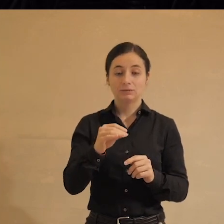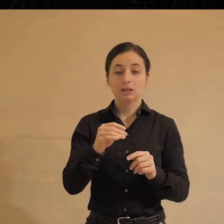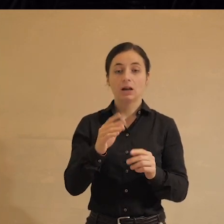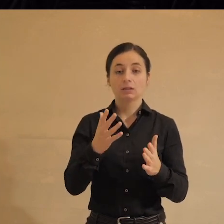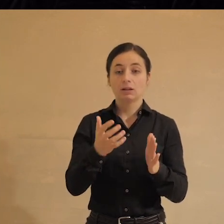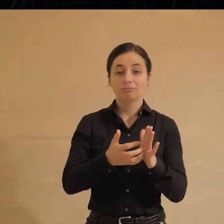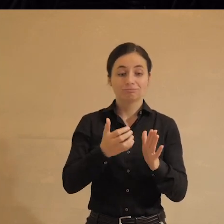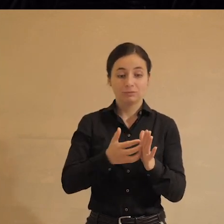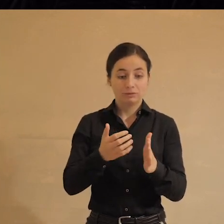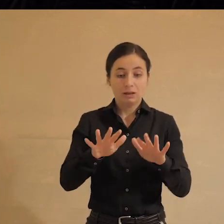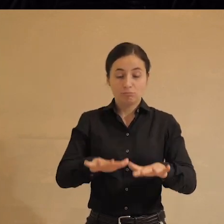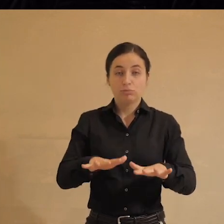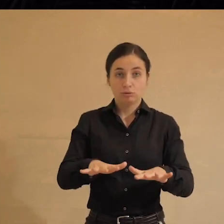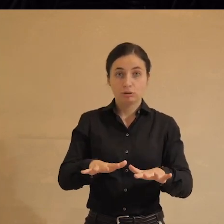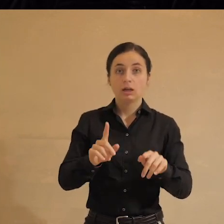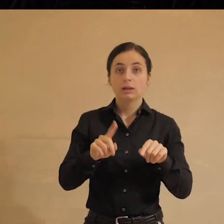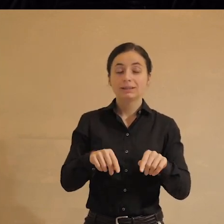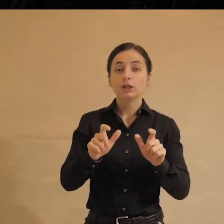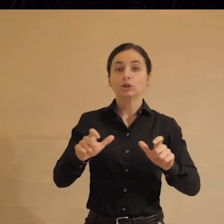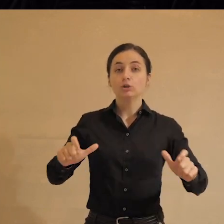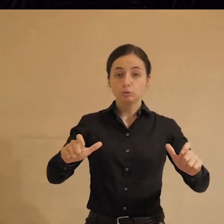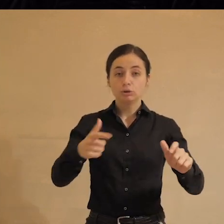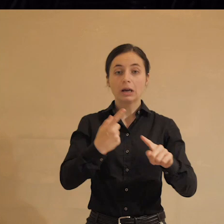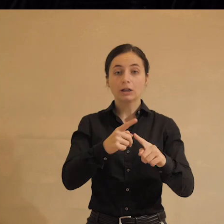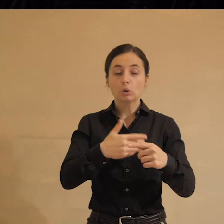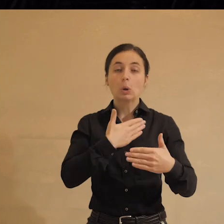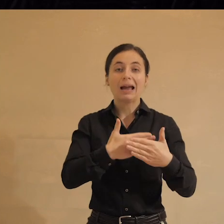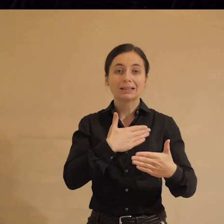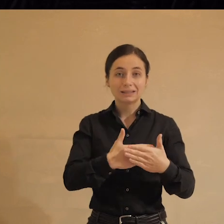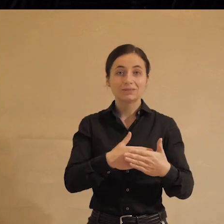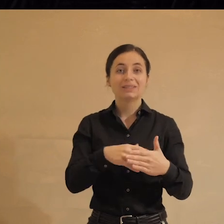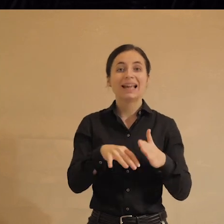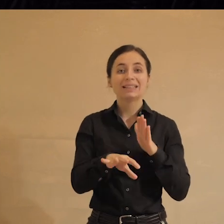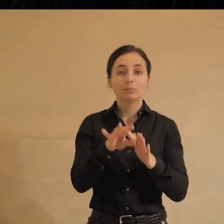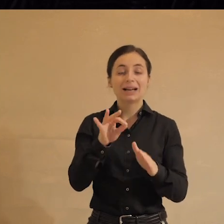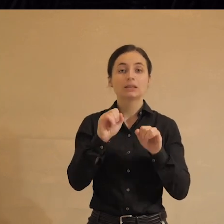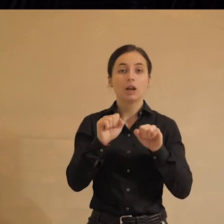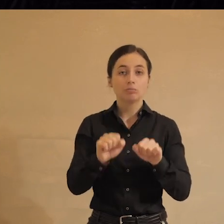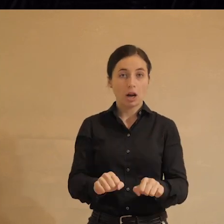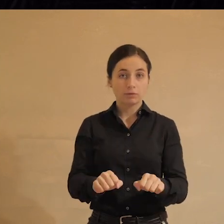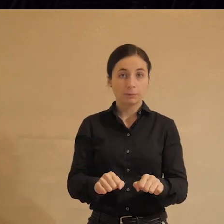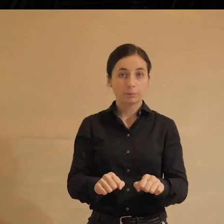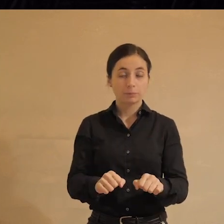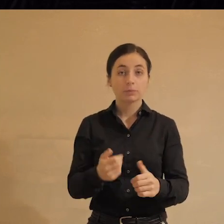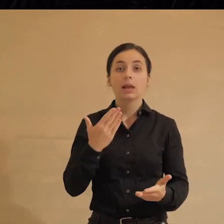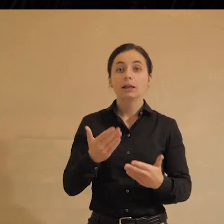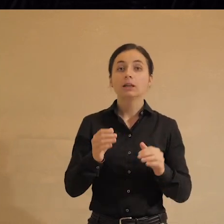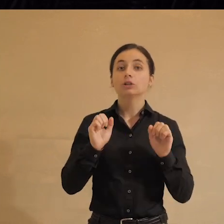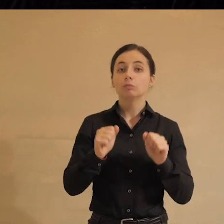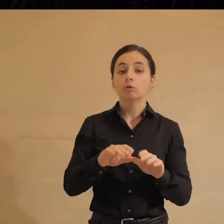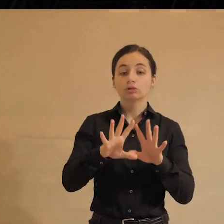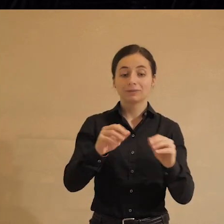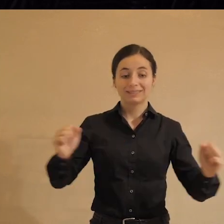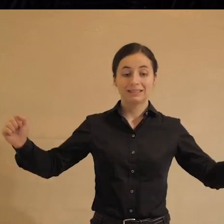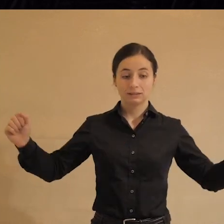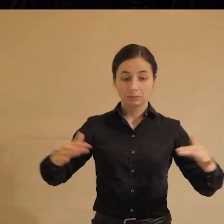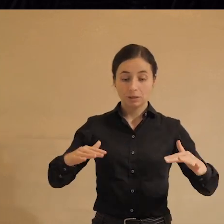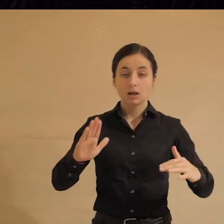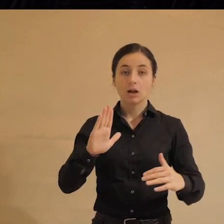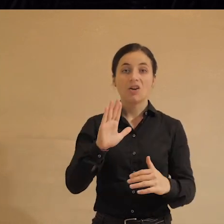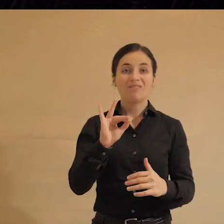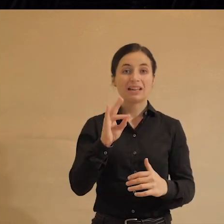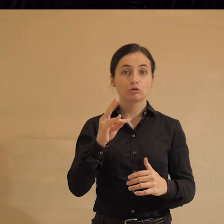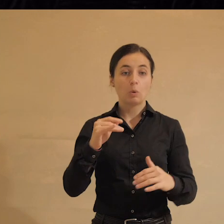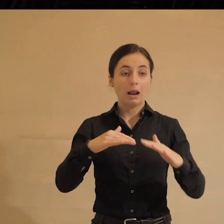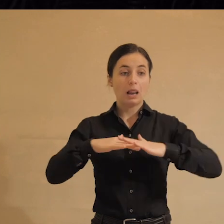одной площади, даже все люди, наделенные активным избирательным правом, до эпохи всеобщего избирательного права. Если можно всех собрать на виртуальной